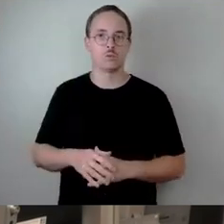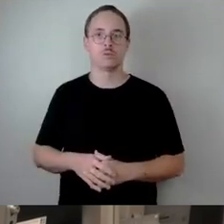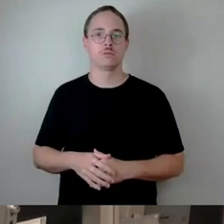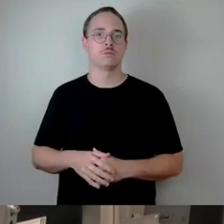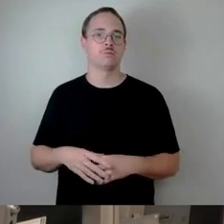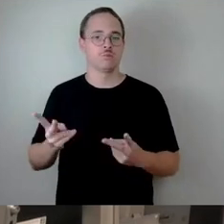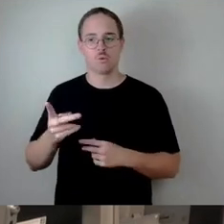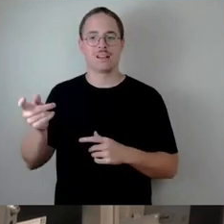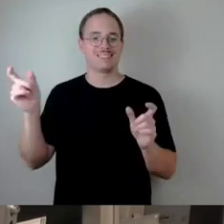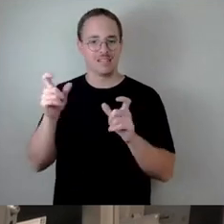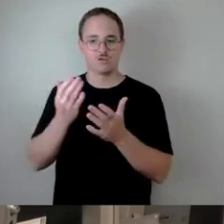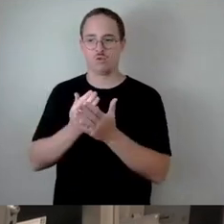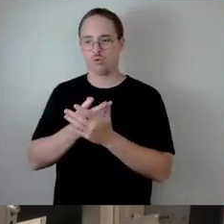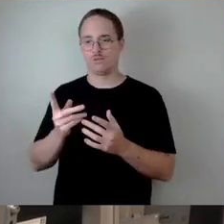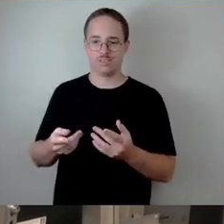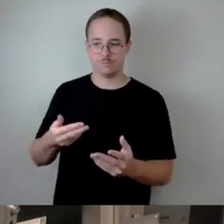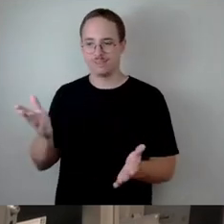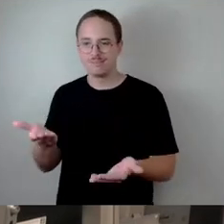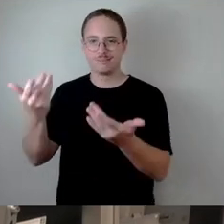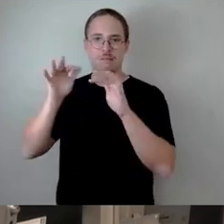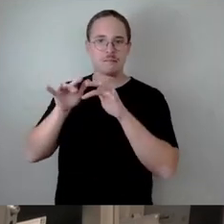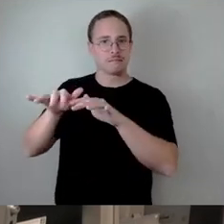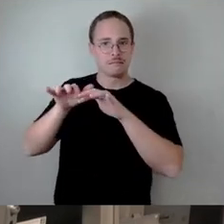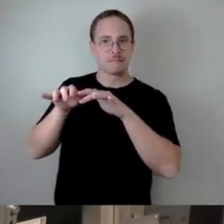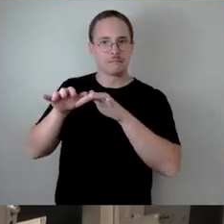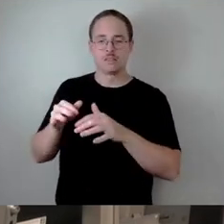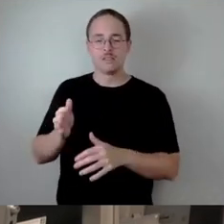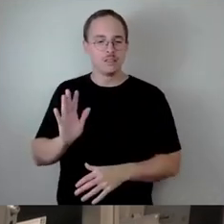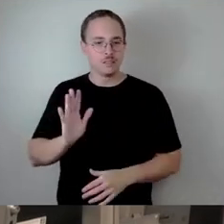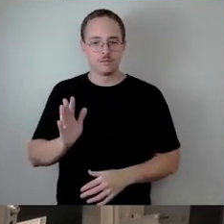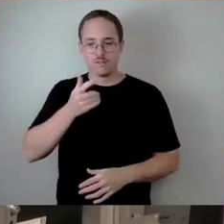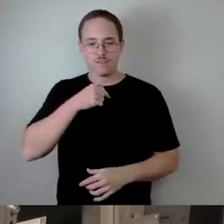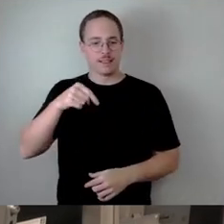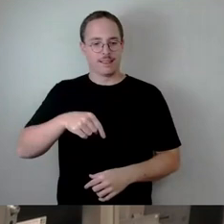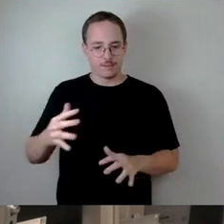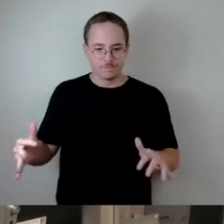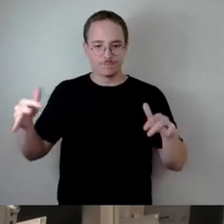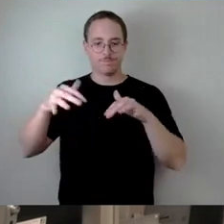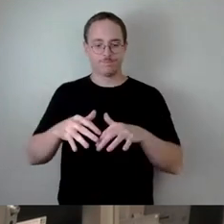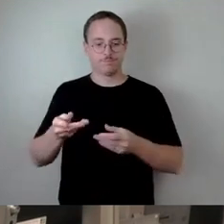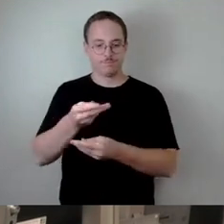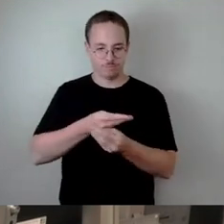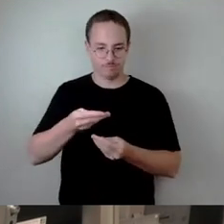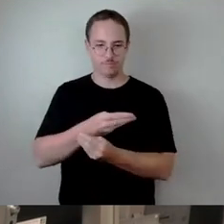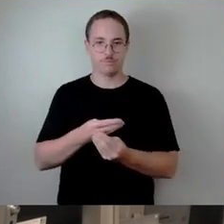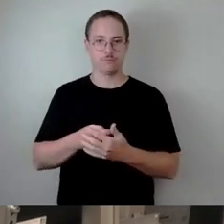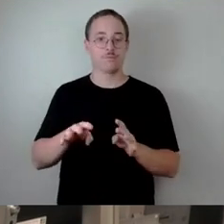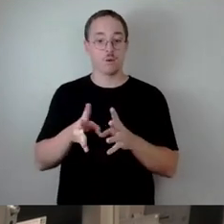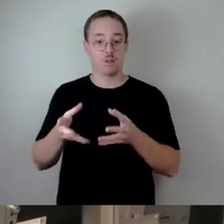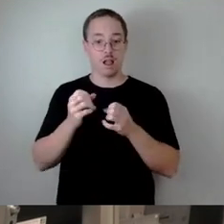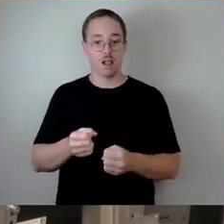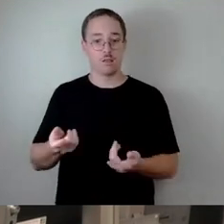strukturiert zusammenführen. Und das ist dann wirklich auch sichergestellt, weil der Haushalt wird erst im nächsten Frühjahr beschlossen und wir könnten dann wirklich es schaffen,